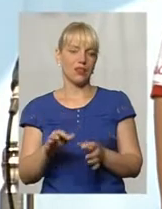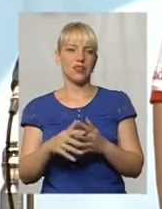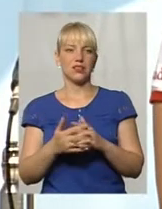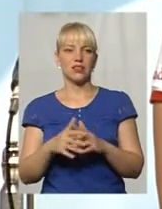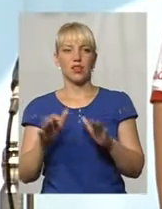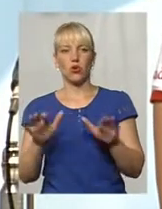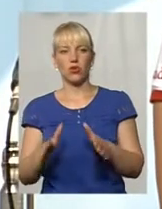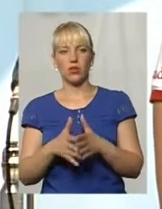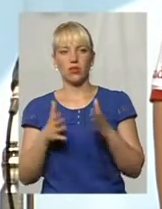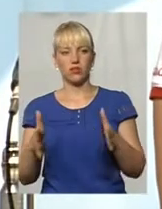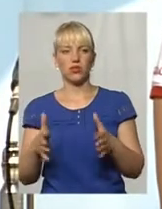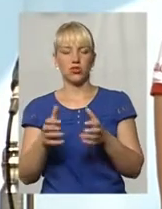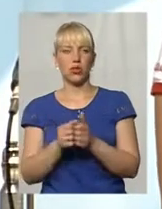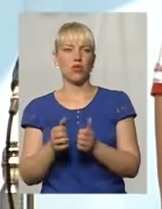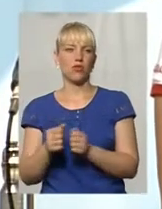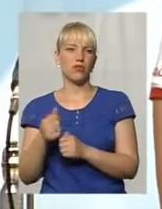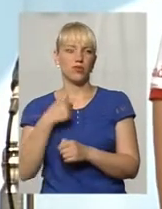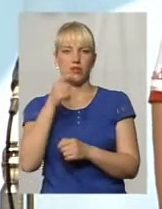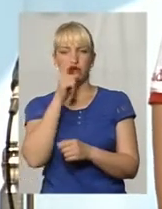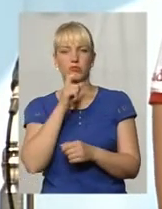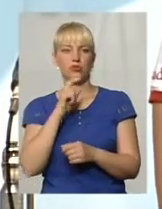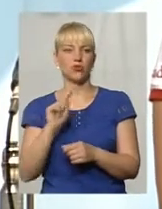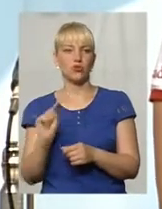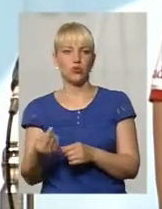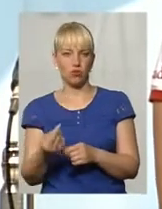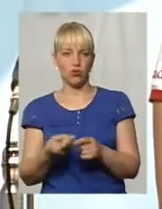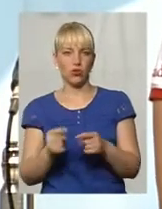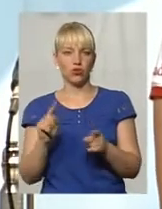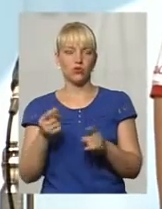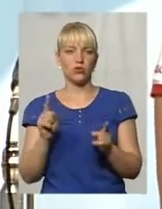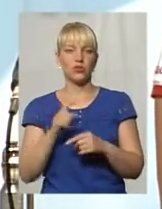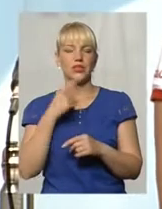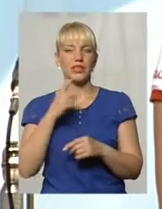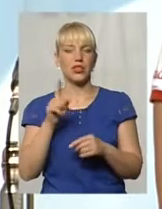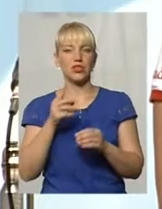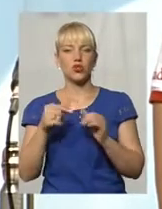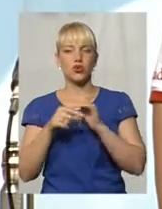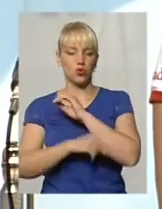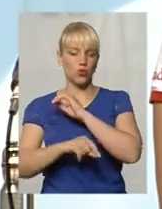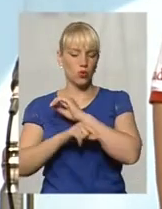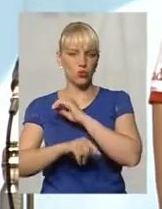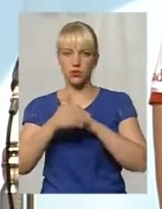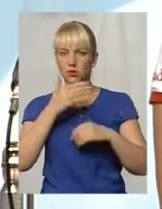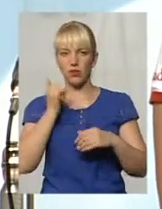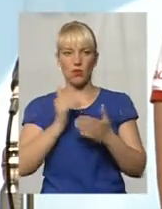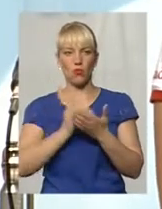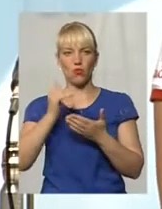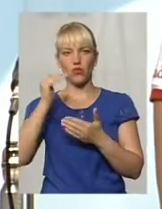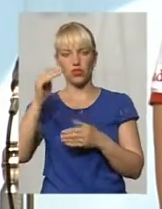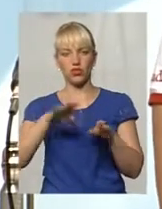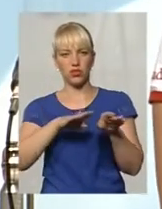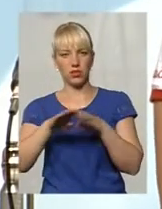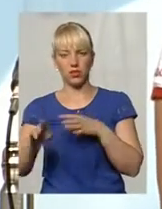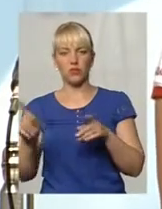само більше всього. Я, звичайно, не розумію чому, тому що сказати, що корупції немає в вищих рівнях